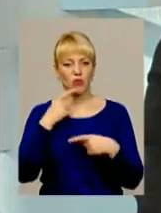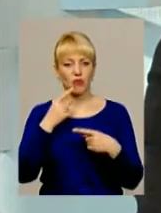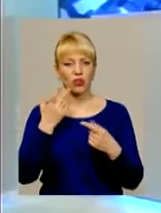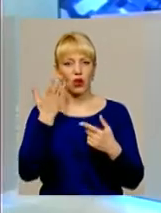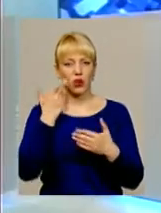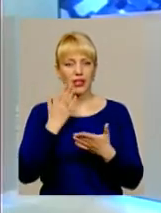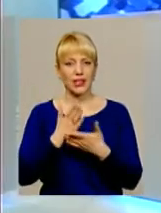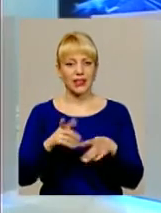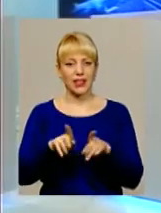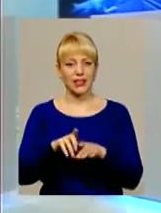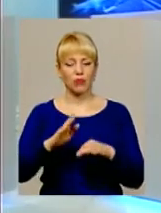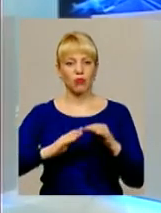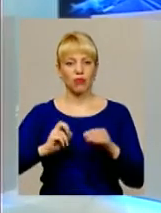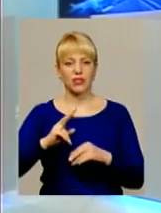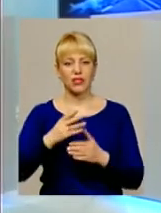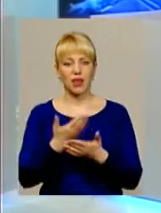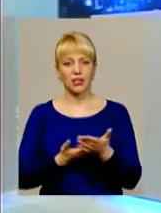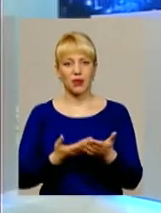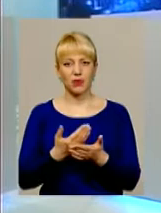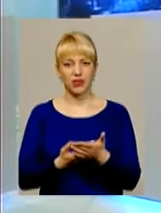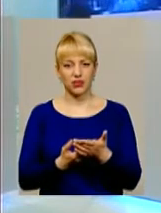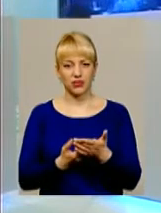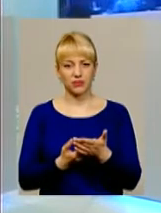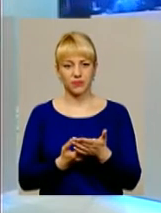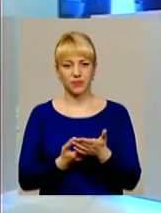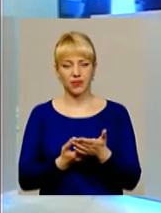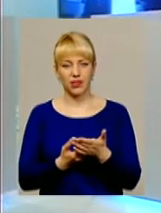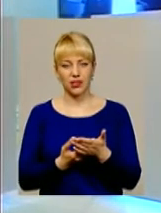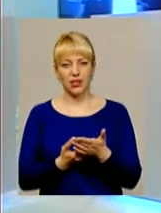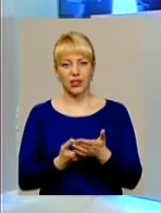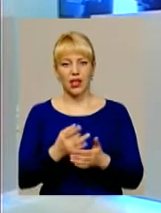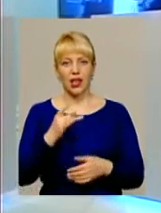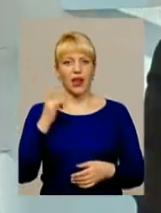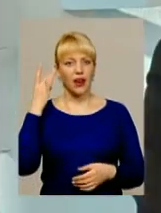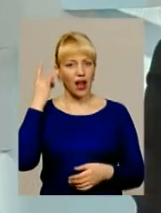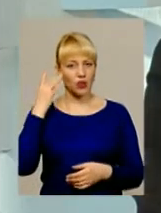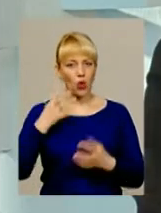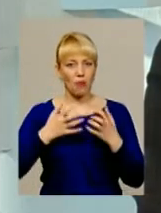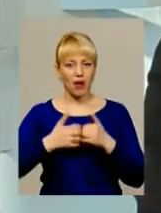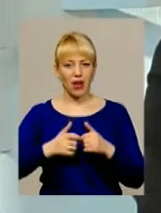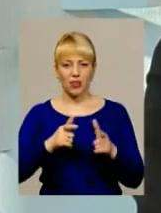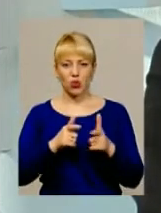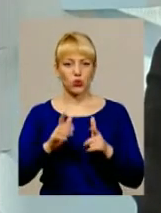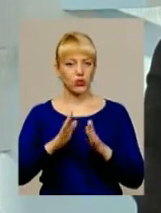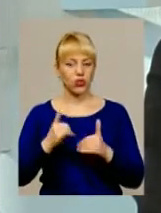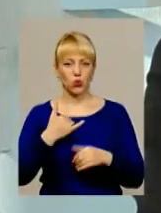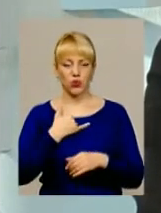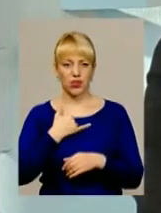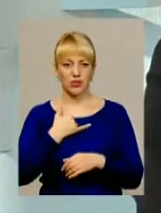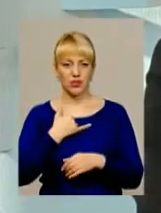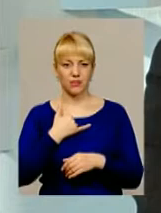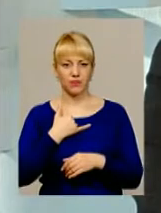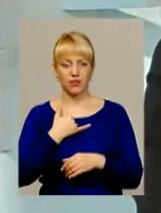коли є такі професії, от, наприклад, як наш роботодавець сказав, професія радіомеханіка, готується, тільки в нас готується.